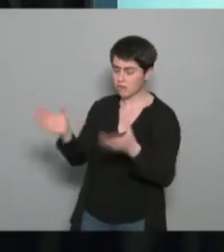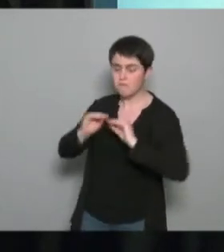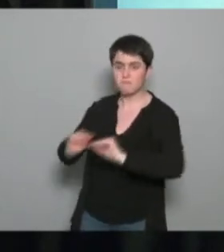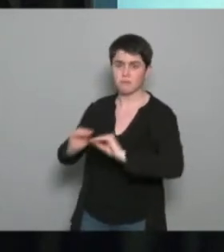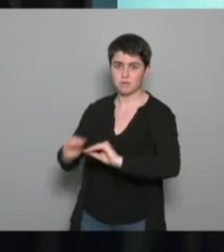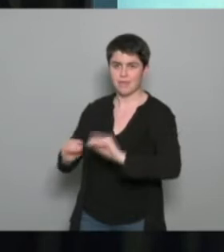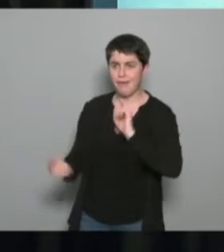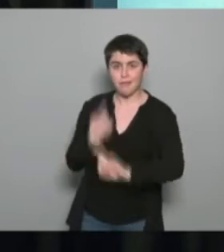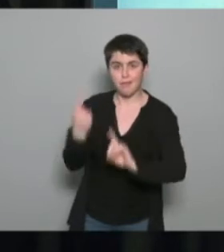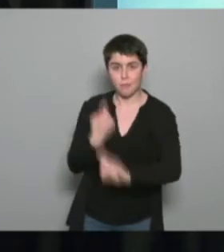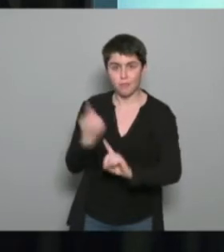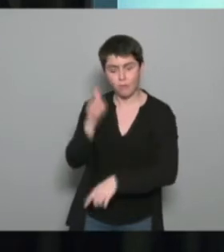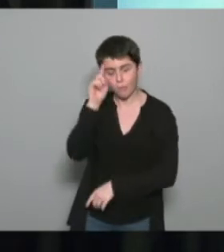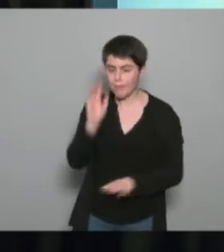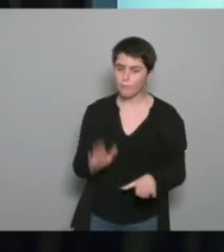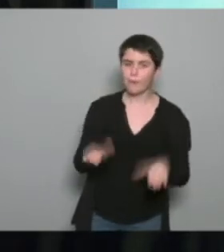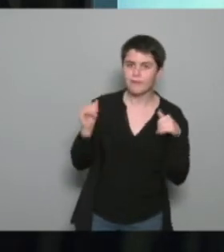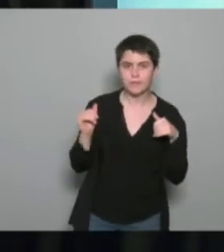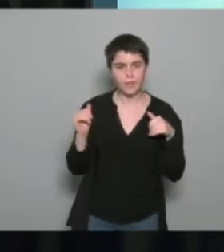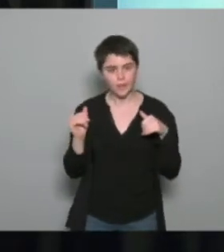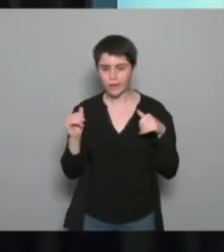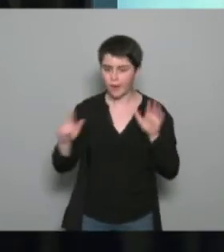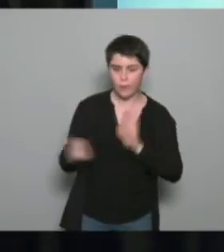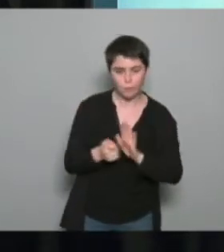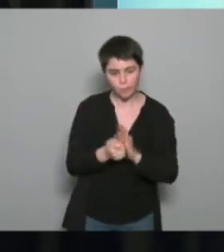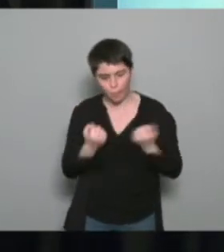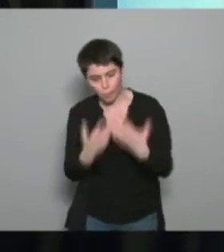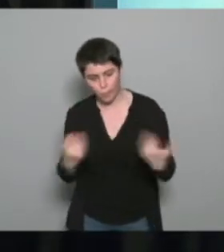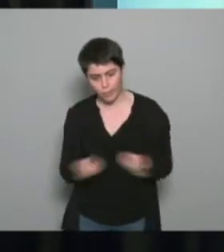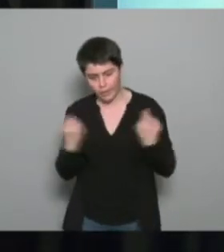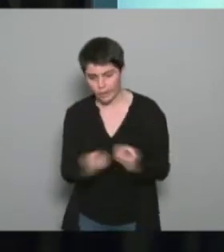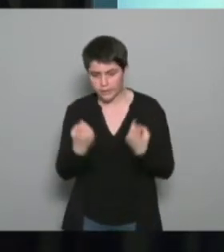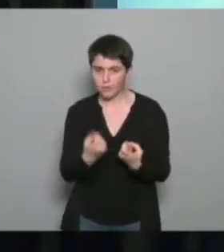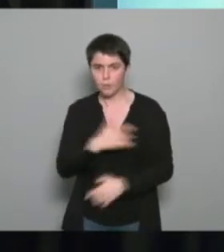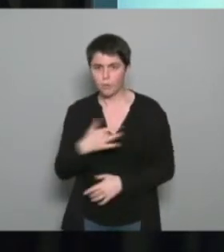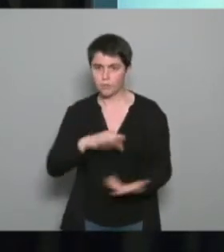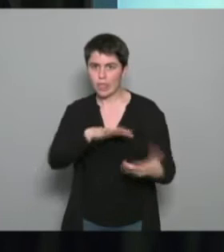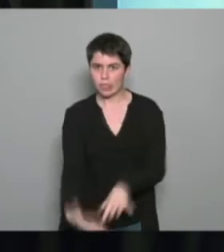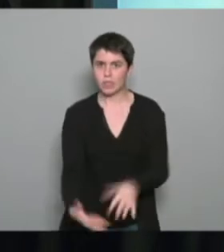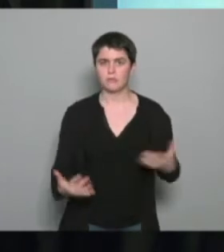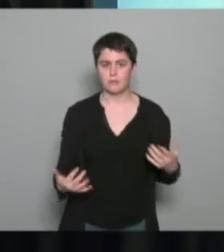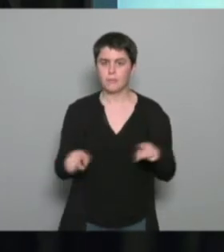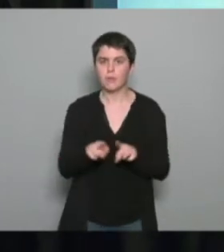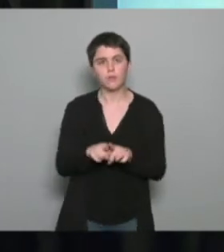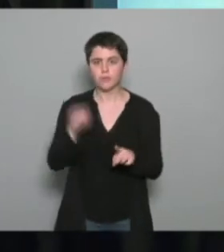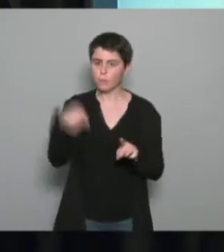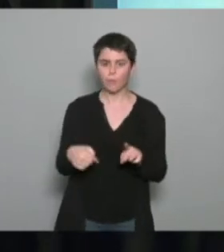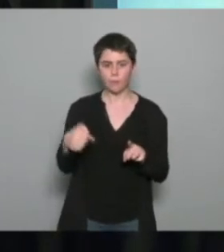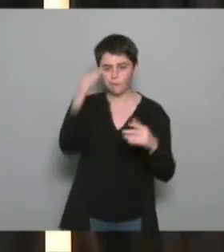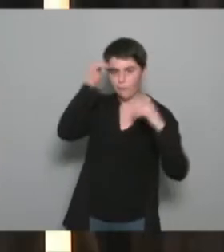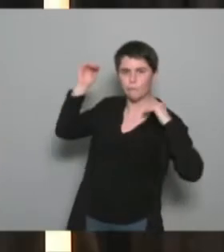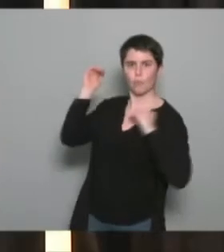déjà pour ne faire n'importe quoi sur la pratique mais aussi pour rendre crédibles nos pratiques